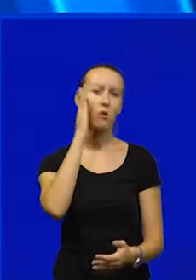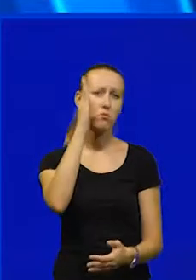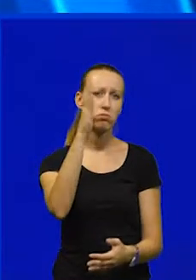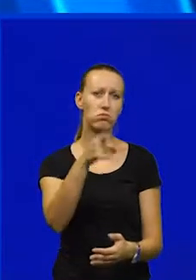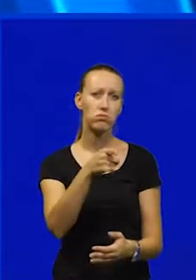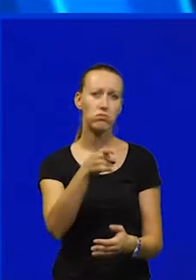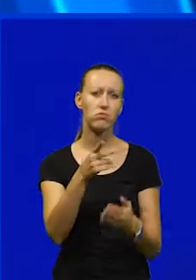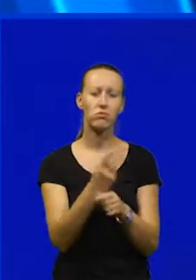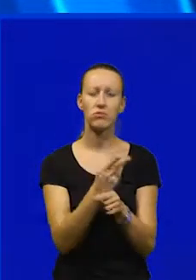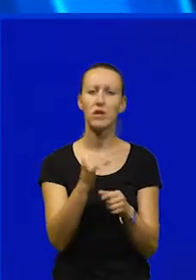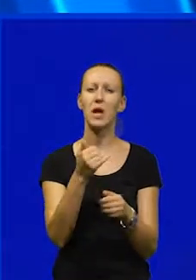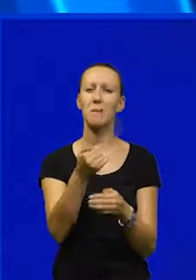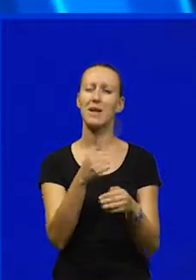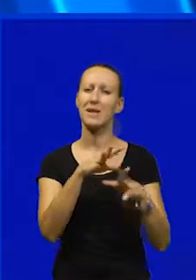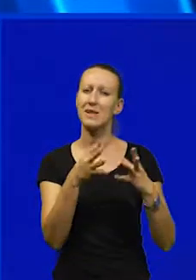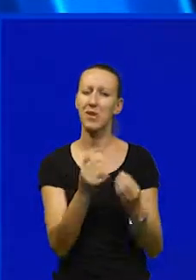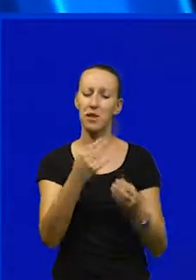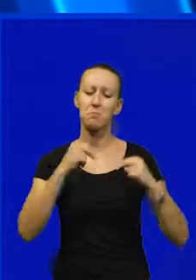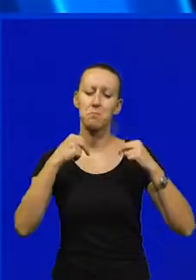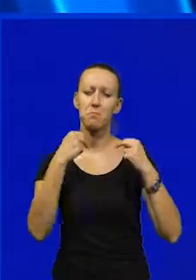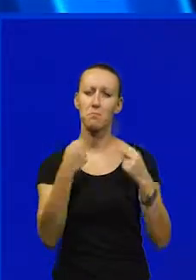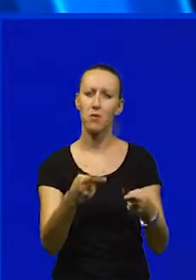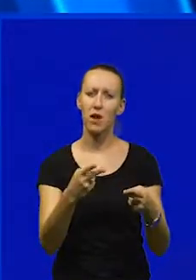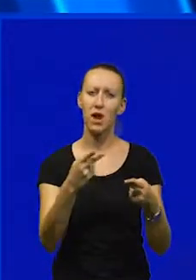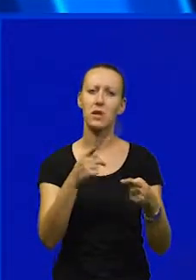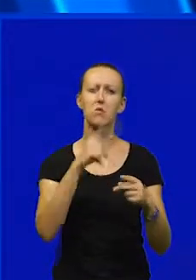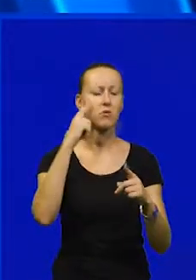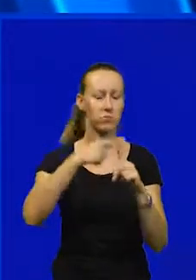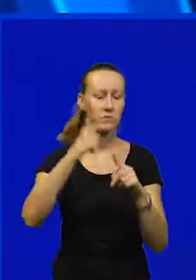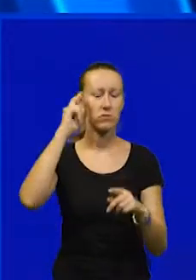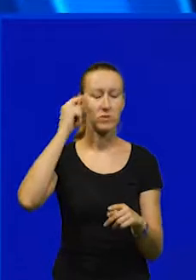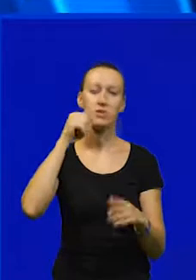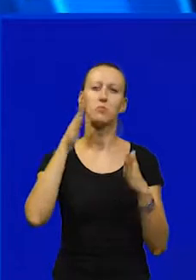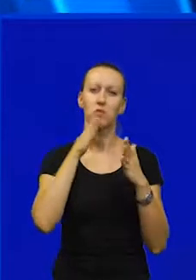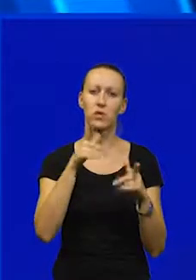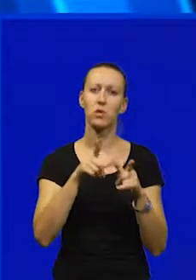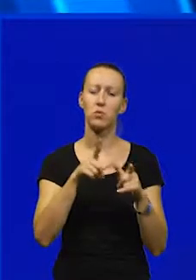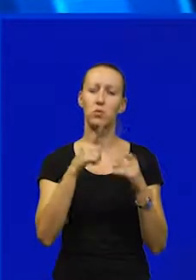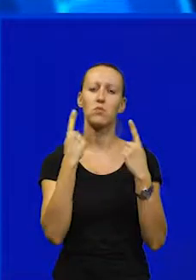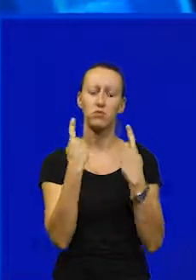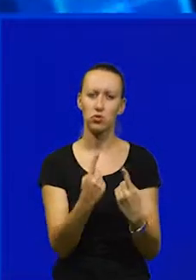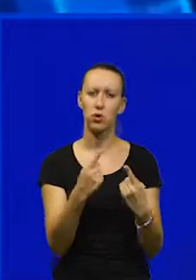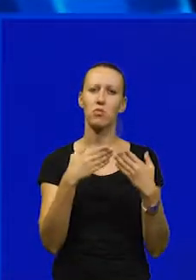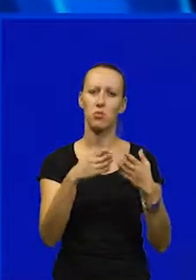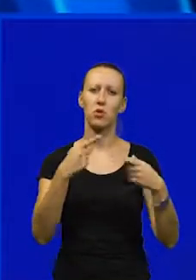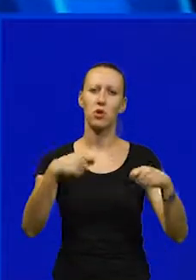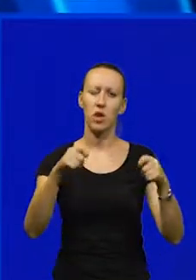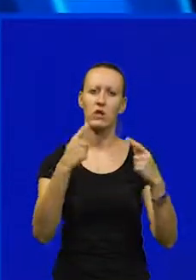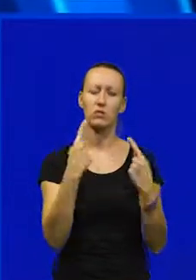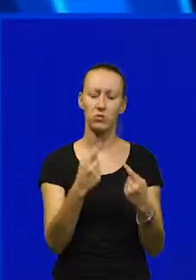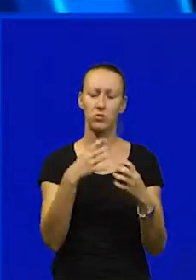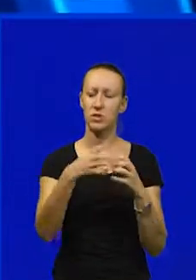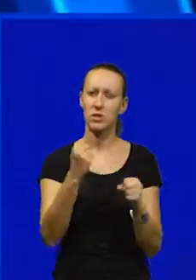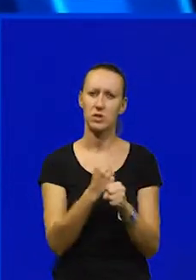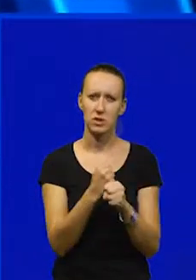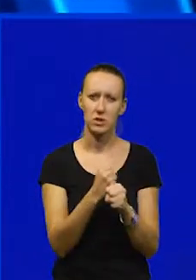je prije svega da povratimo poruke optimizma i povjerenja u opstanak Uljanika